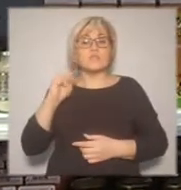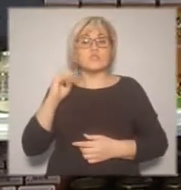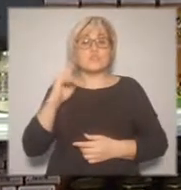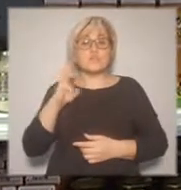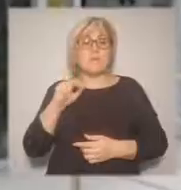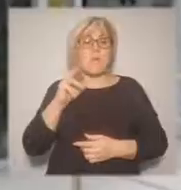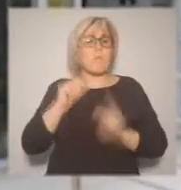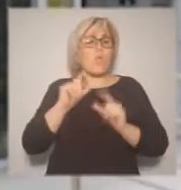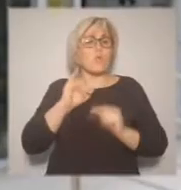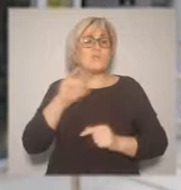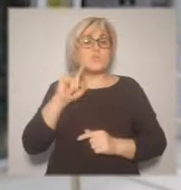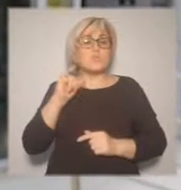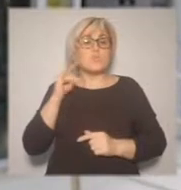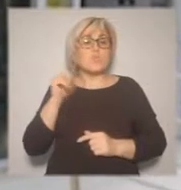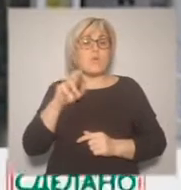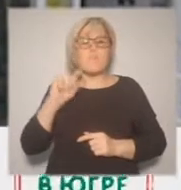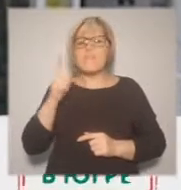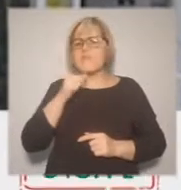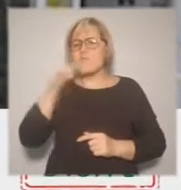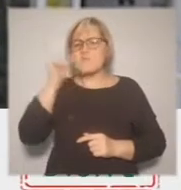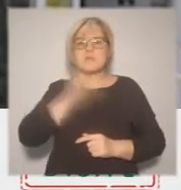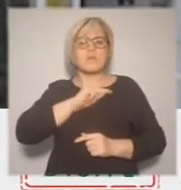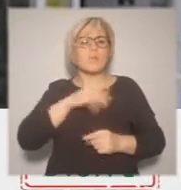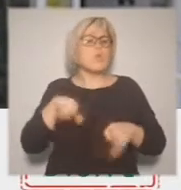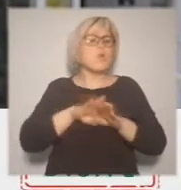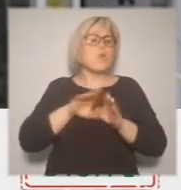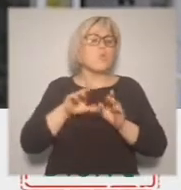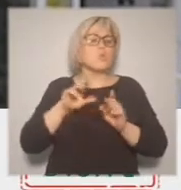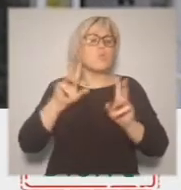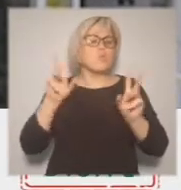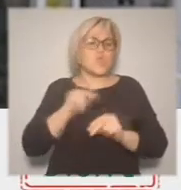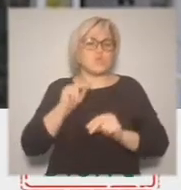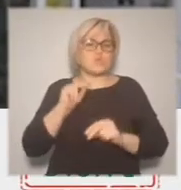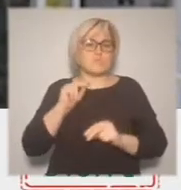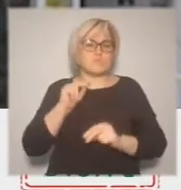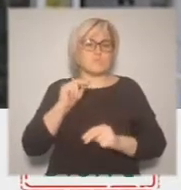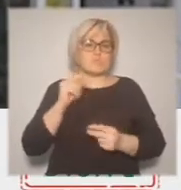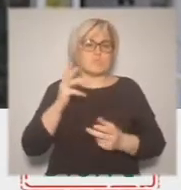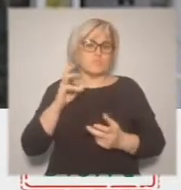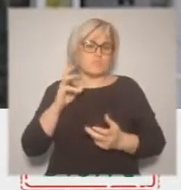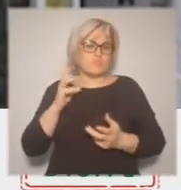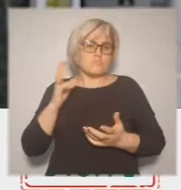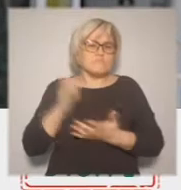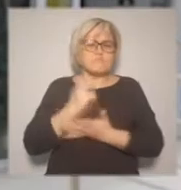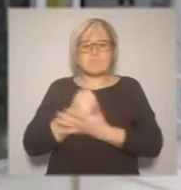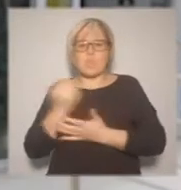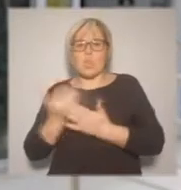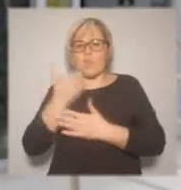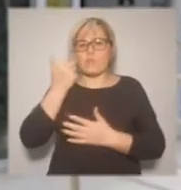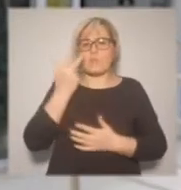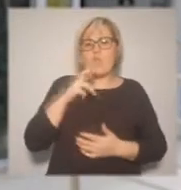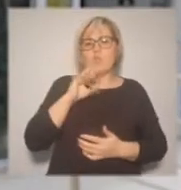проекта. Такой хороший старт для развития кооперативного движения, потому что мы закладывали именно такую идеологию,